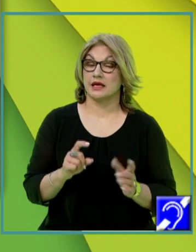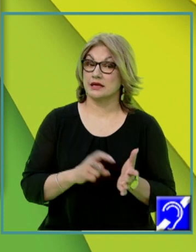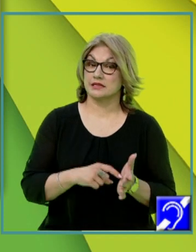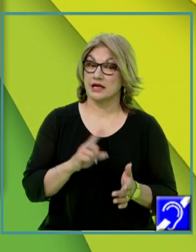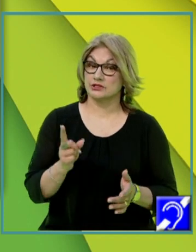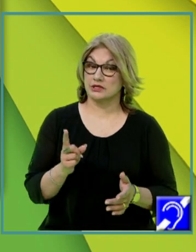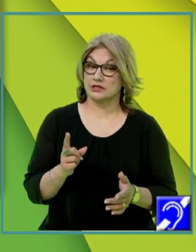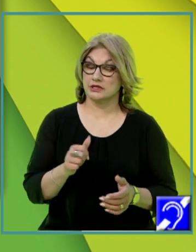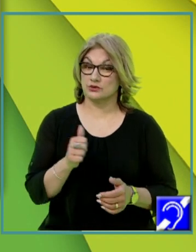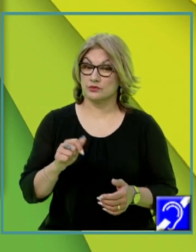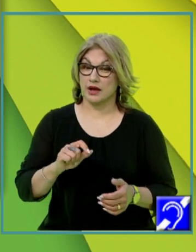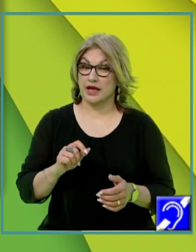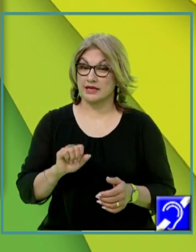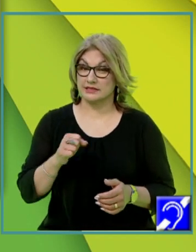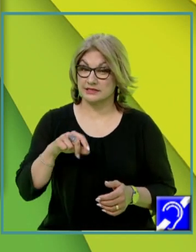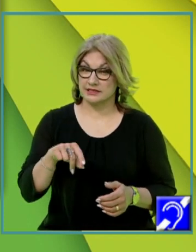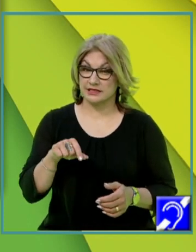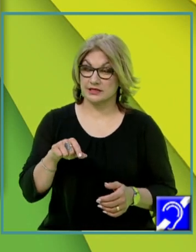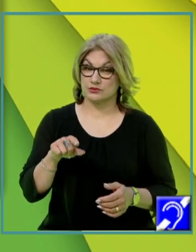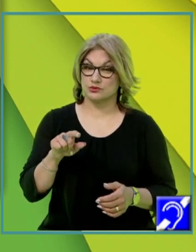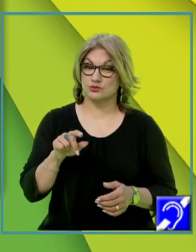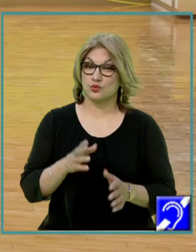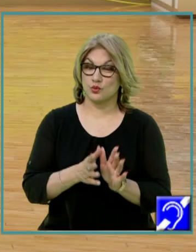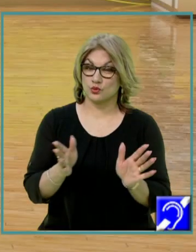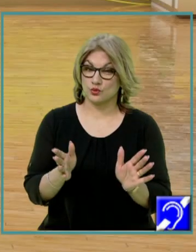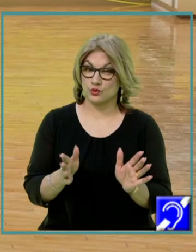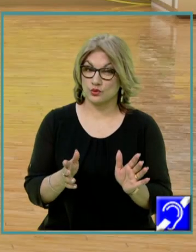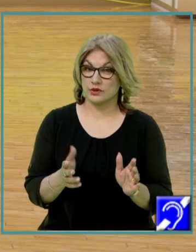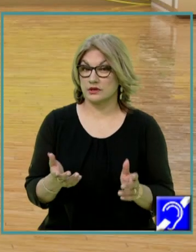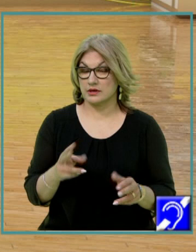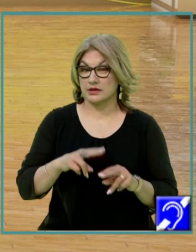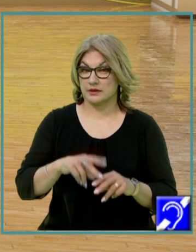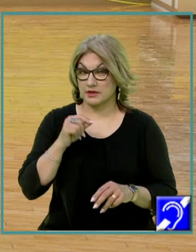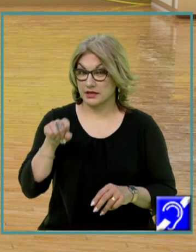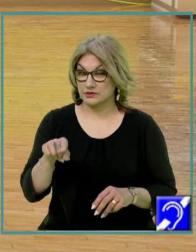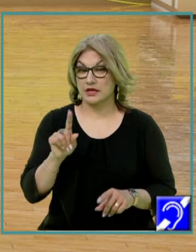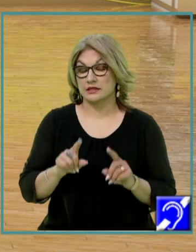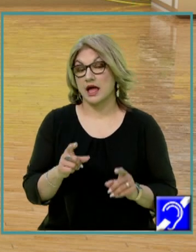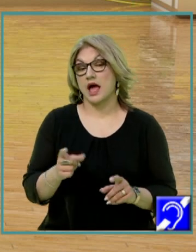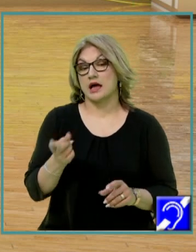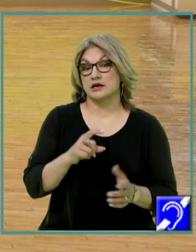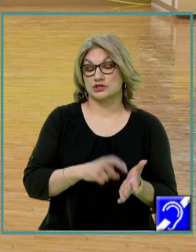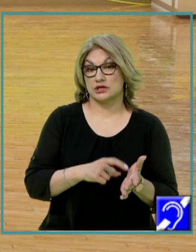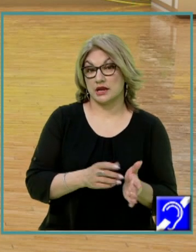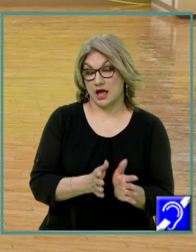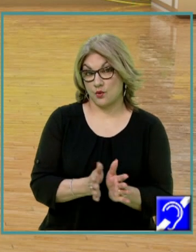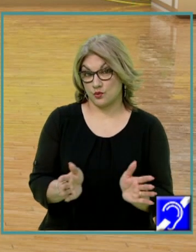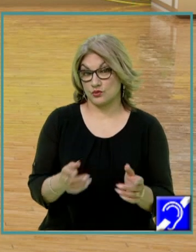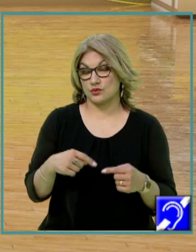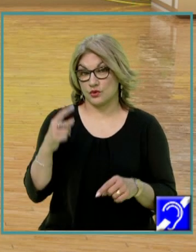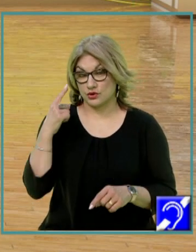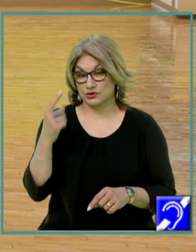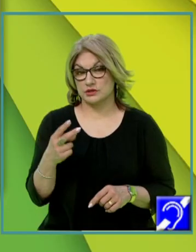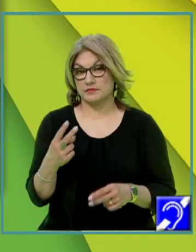la punctul B mic doar sinusul unghiului nu și unghiul atunci rămâne acest rezultat dacă ni s-ar fi cerut și unghiul noi știm valoarea